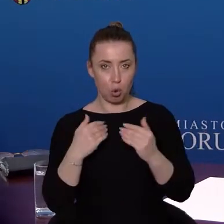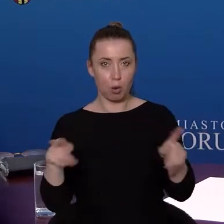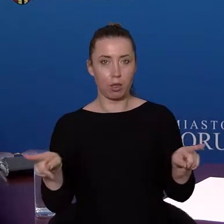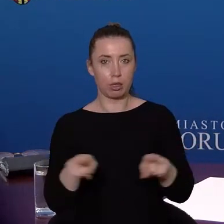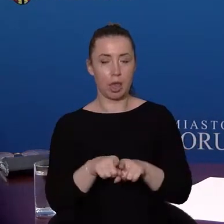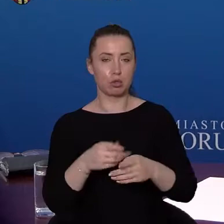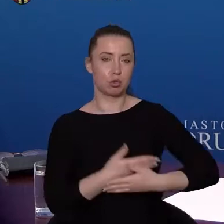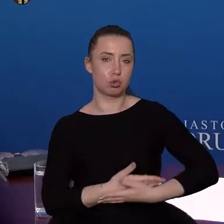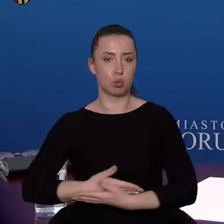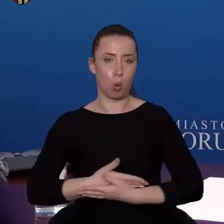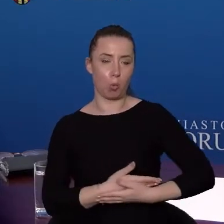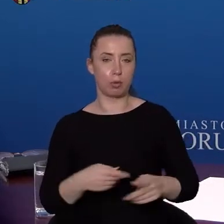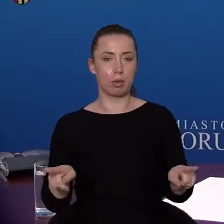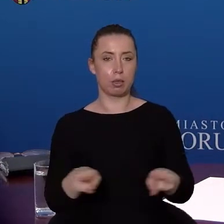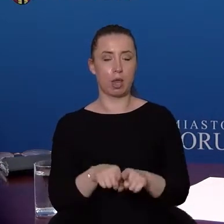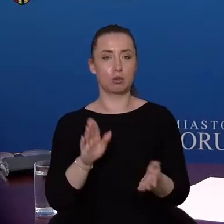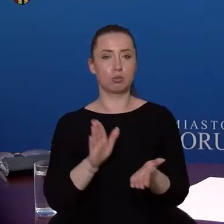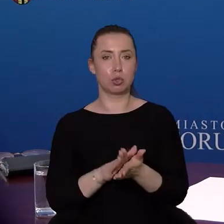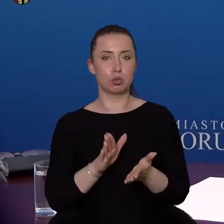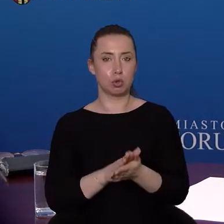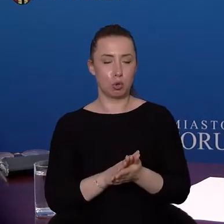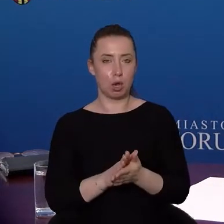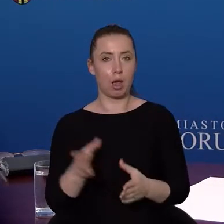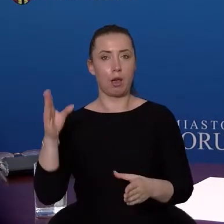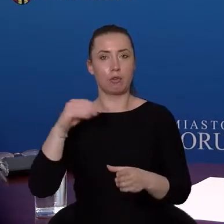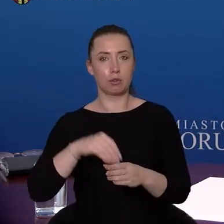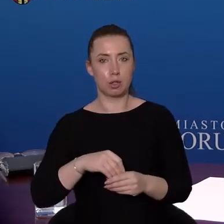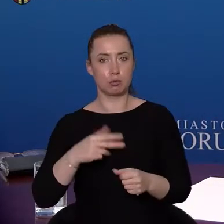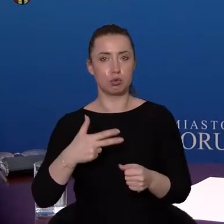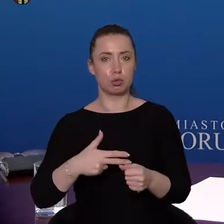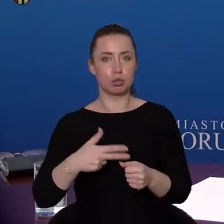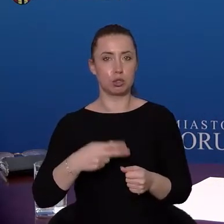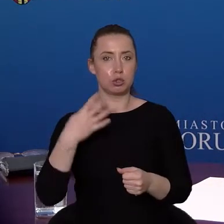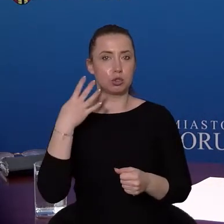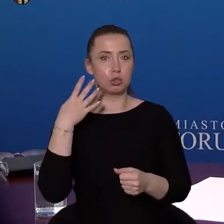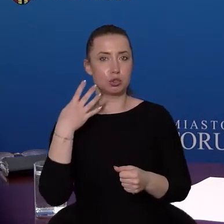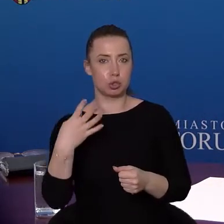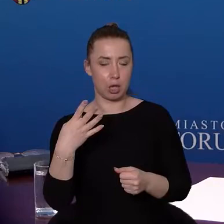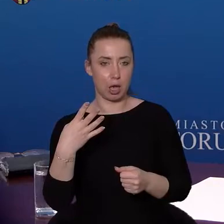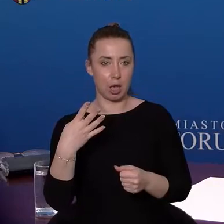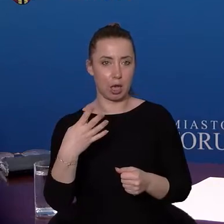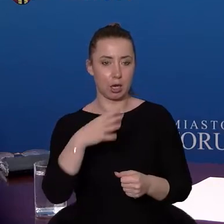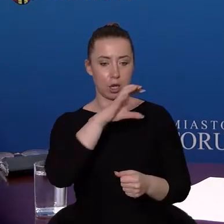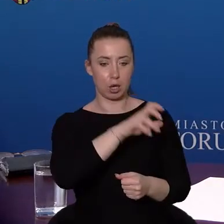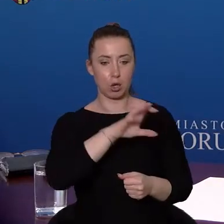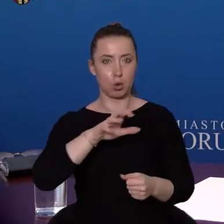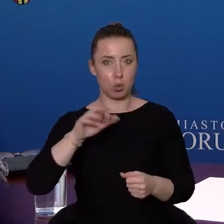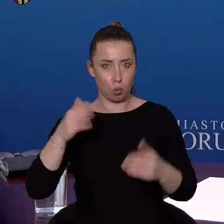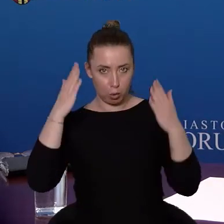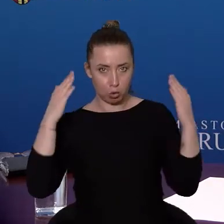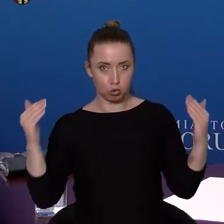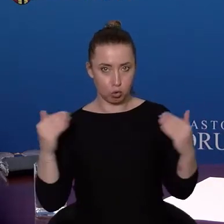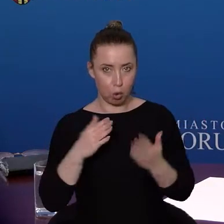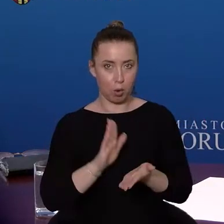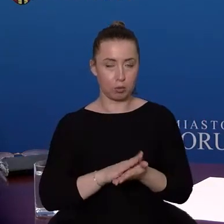34 placówkach publicznych stwierdzone są wyłączenia działalności bezpośredniej.